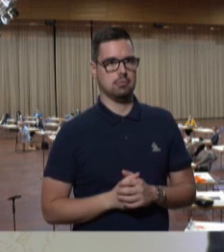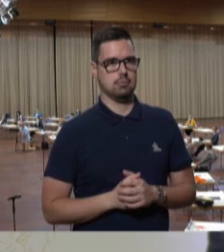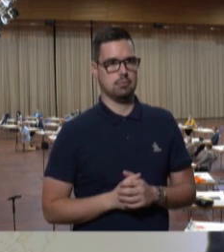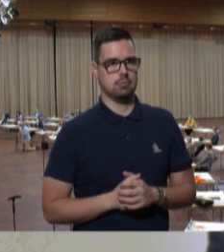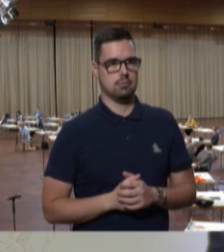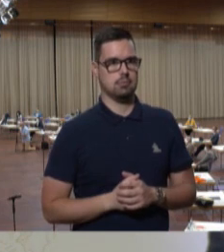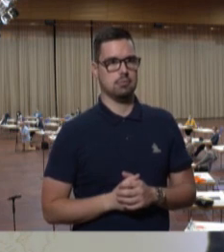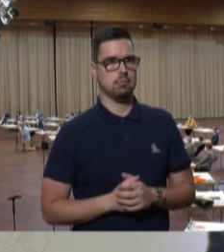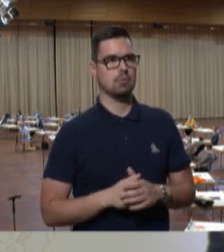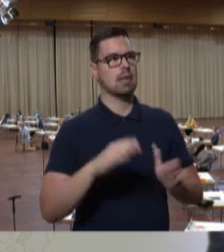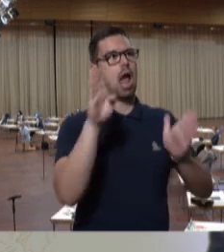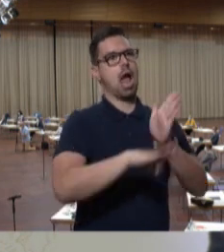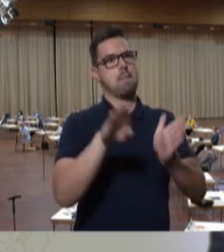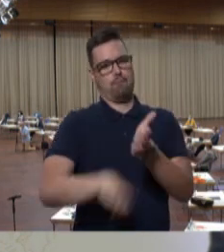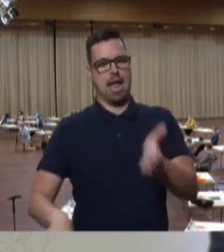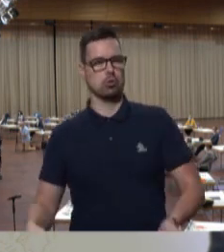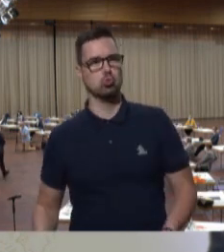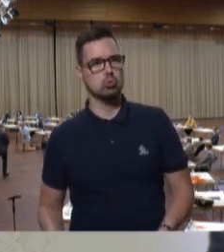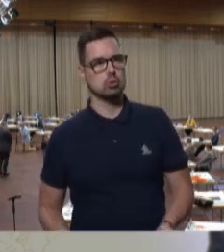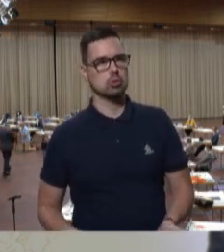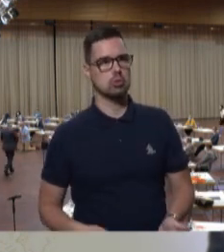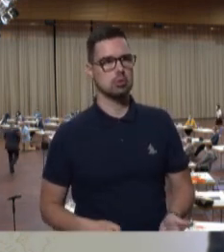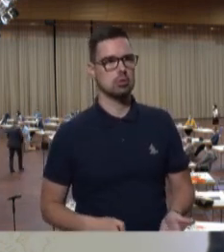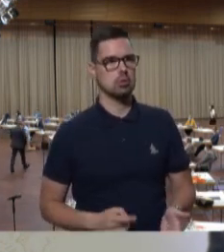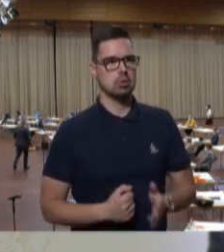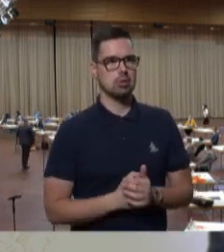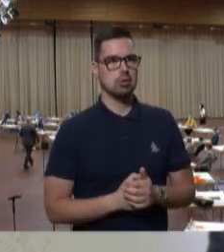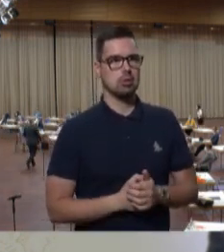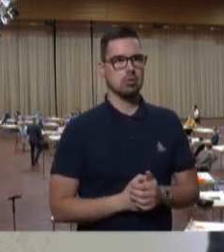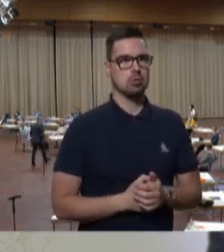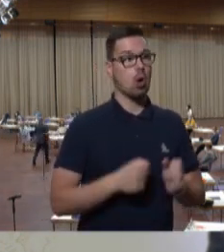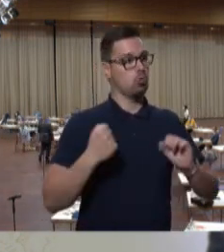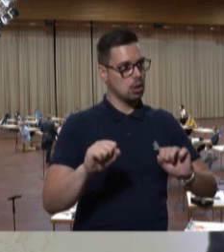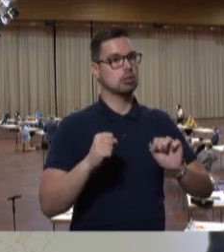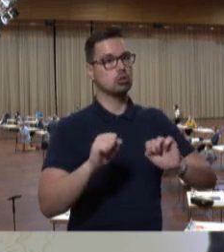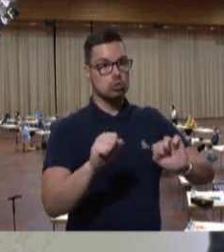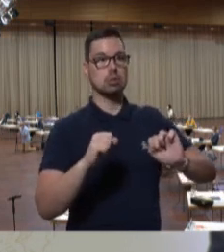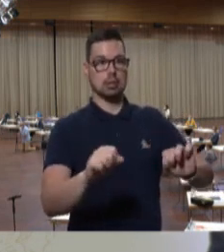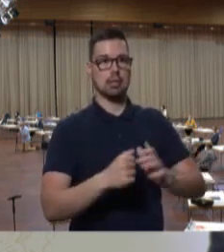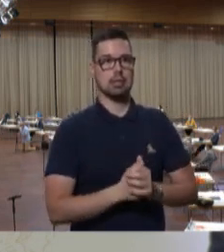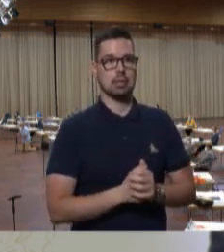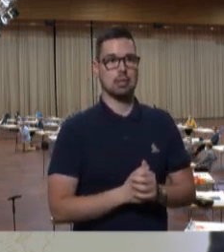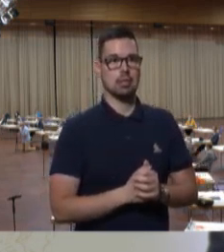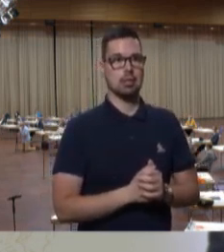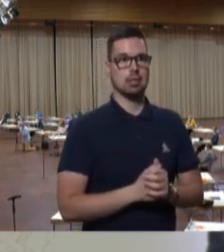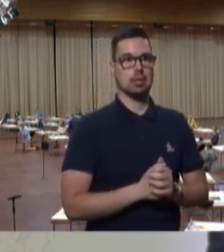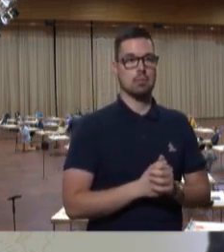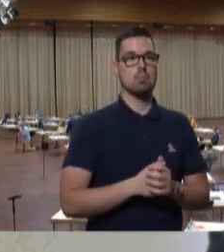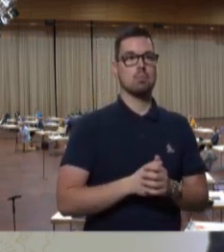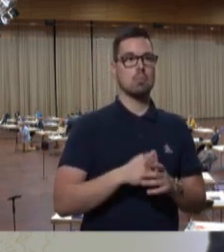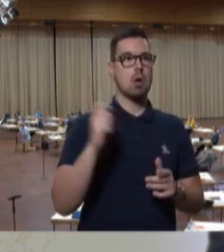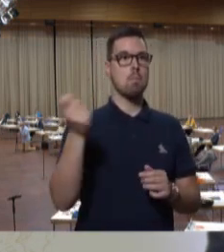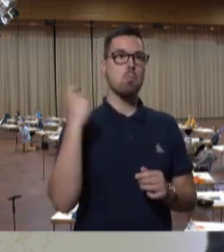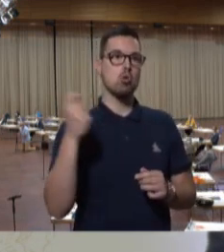Und wenn es um Abwertung geht, dann strengen sie sich auch auf einmal richtig anzugendern. Zitat Rudolf Müller, 9.12